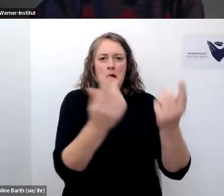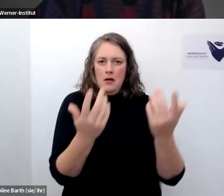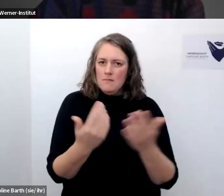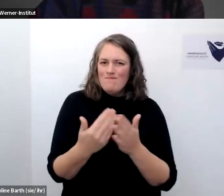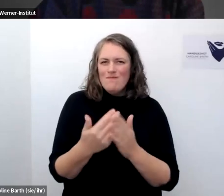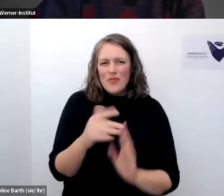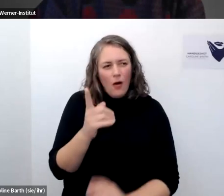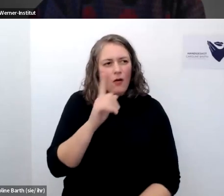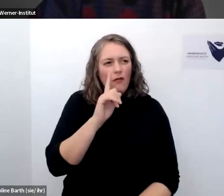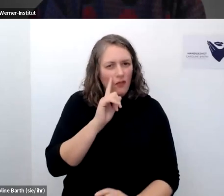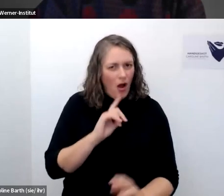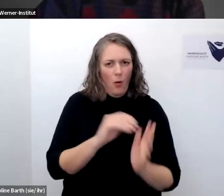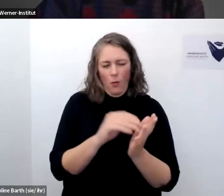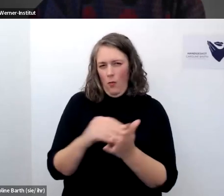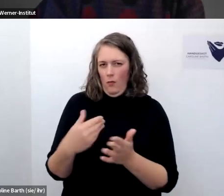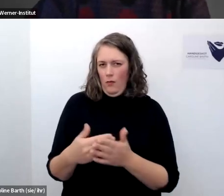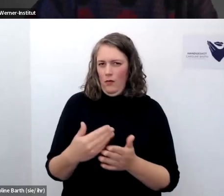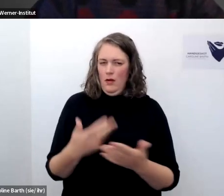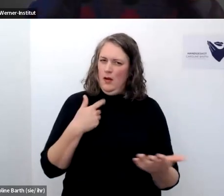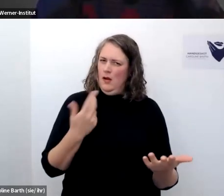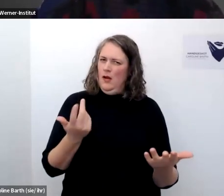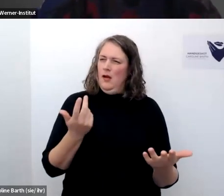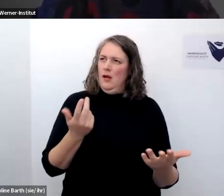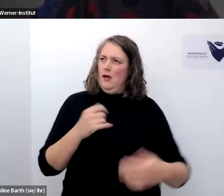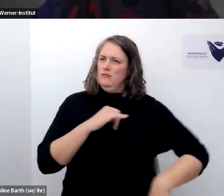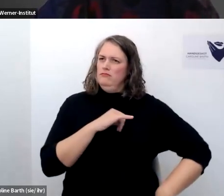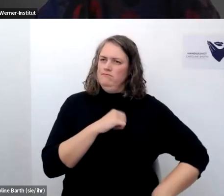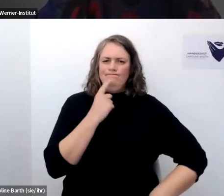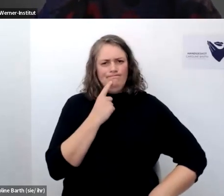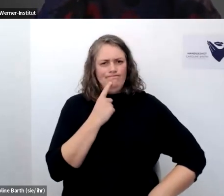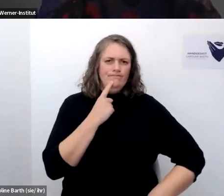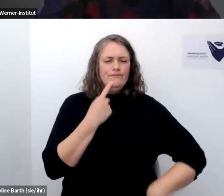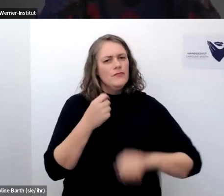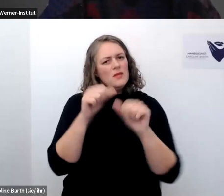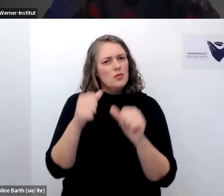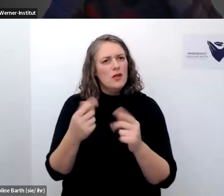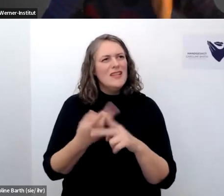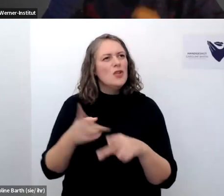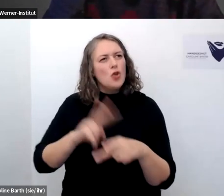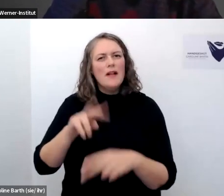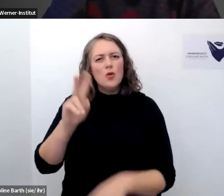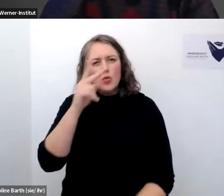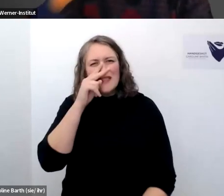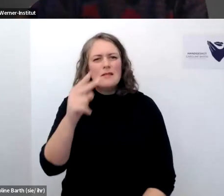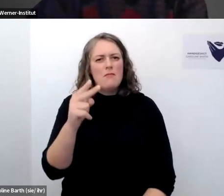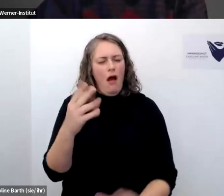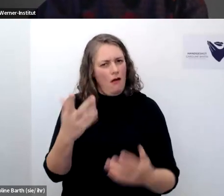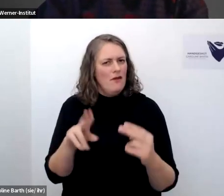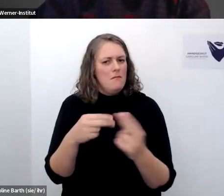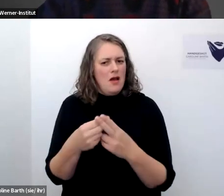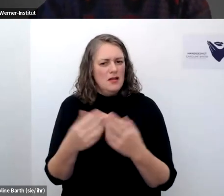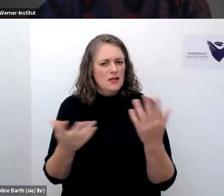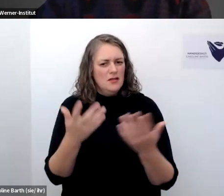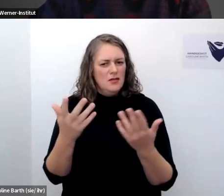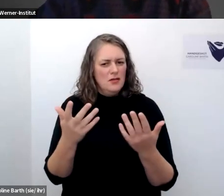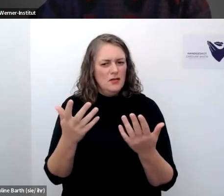auch frauen waren und da fand ich das modell mit der doppelten unsichtbarkeit hat für mich so gepasst also und es